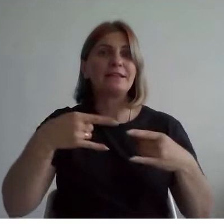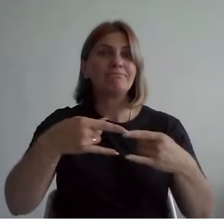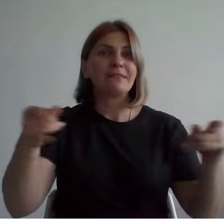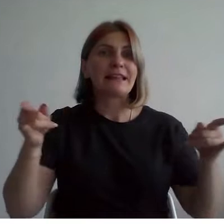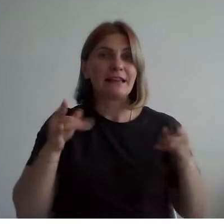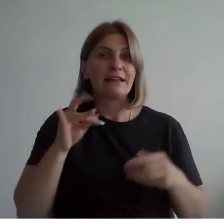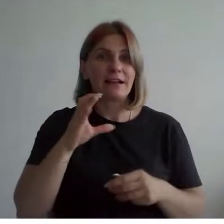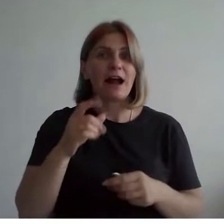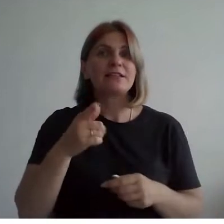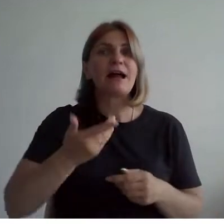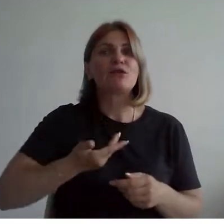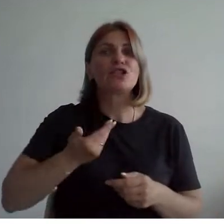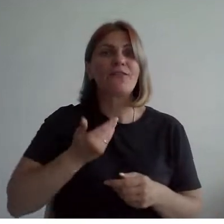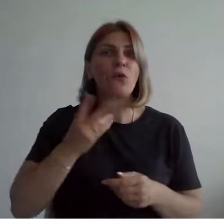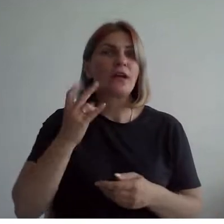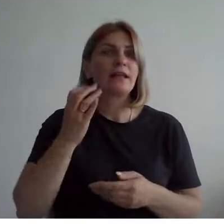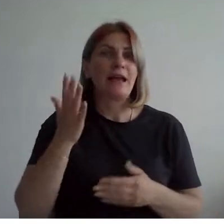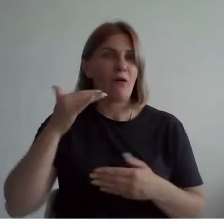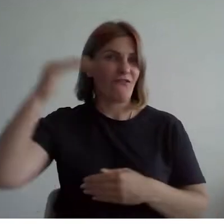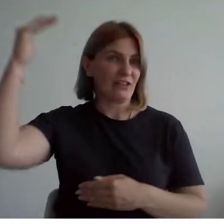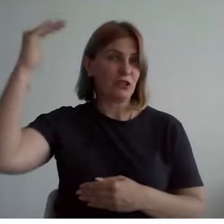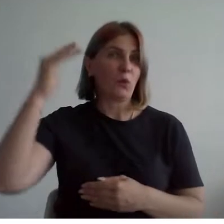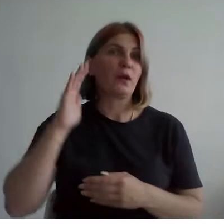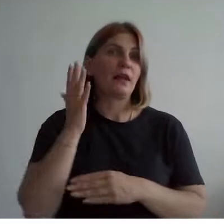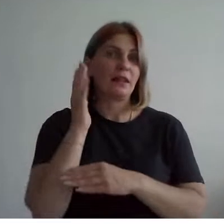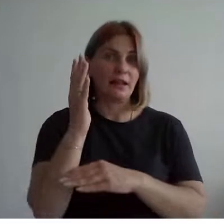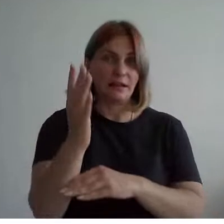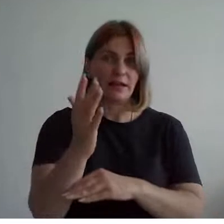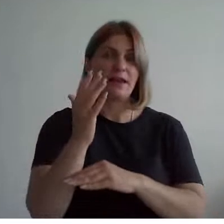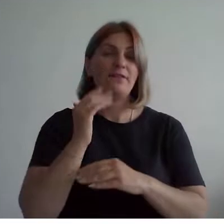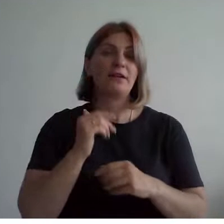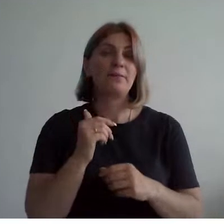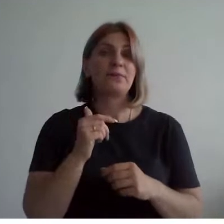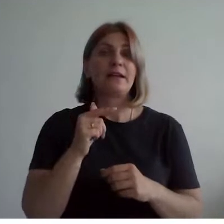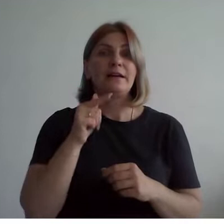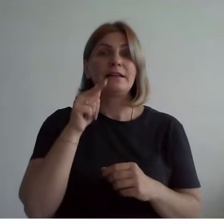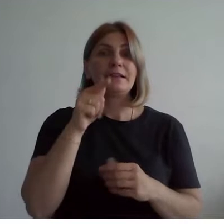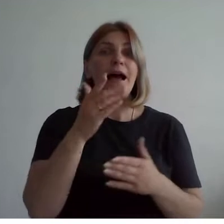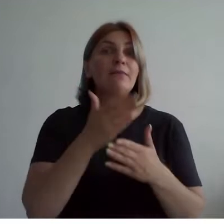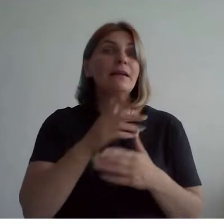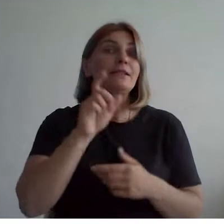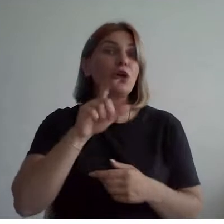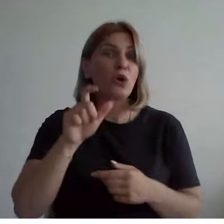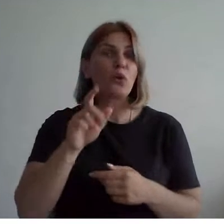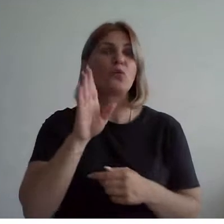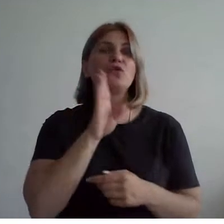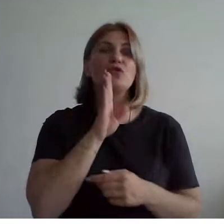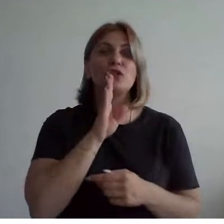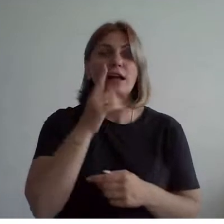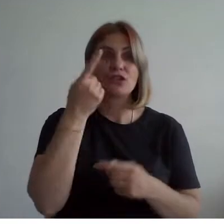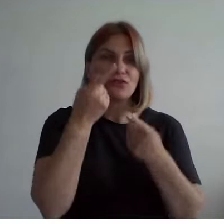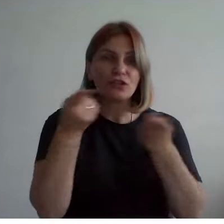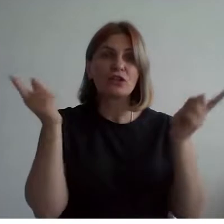деревья. И облокотясь на парапеты, стоят люди, дамы в шляпках и нарядных